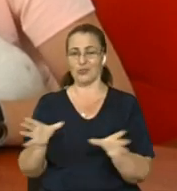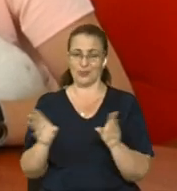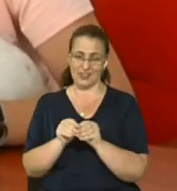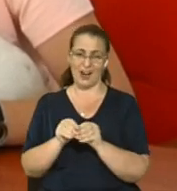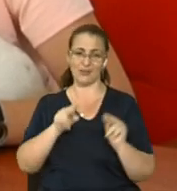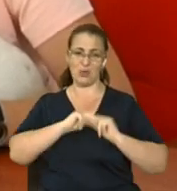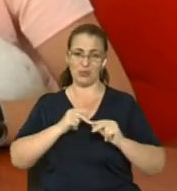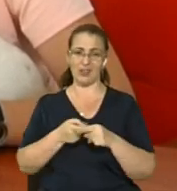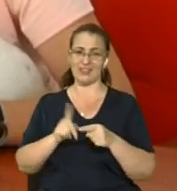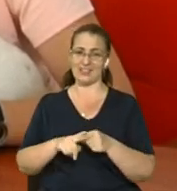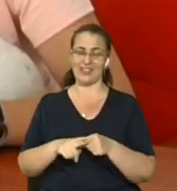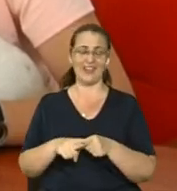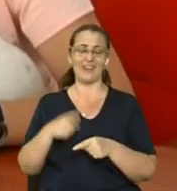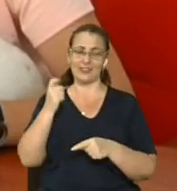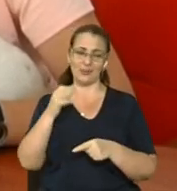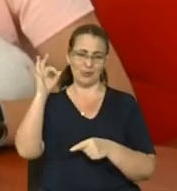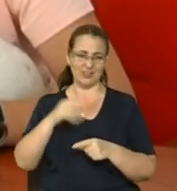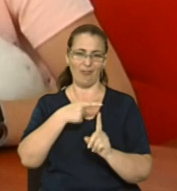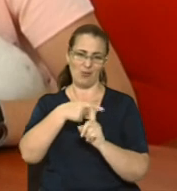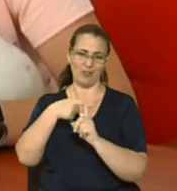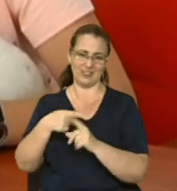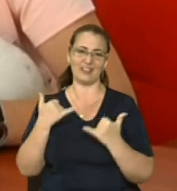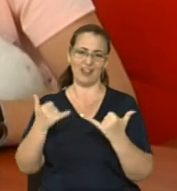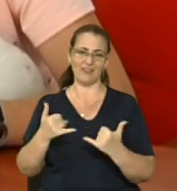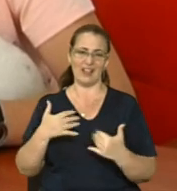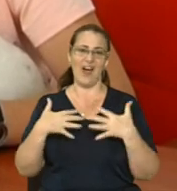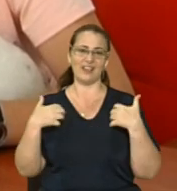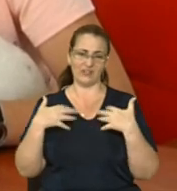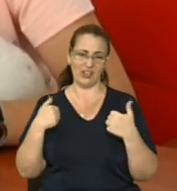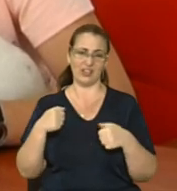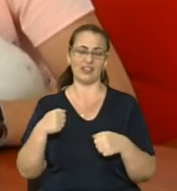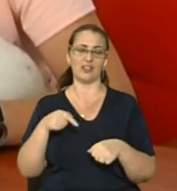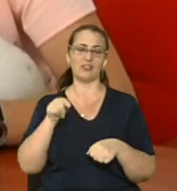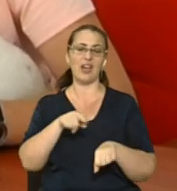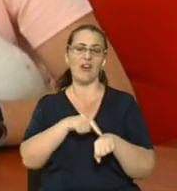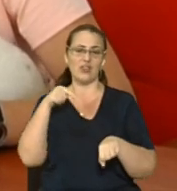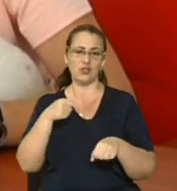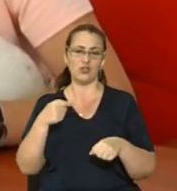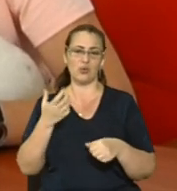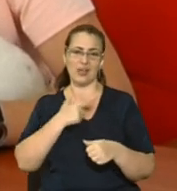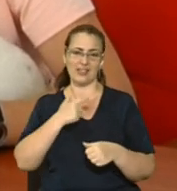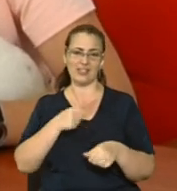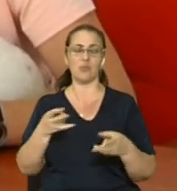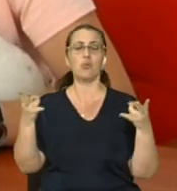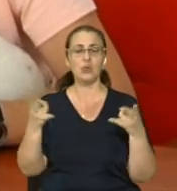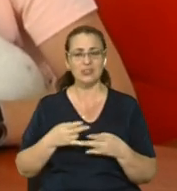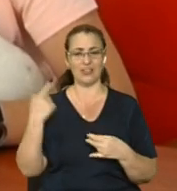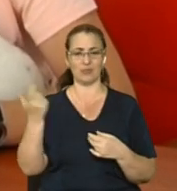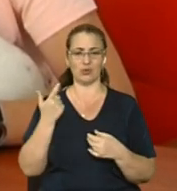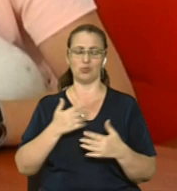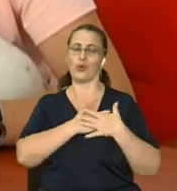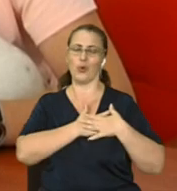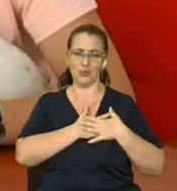попрацювати, це однозначно позитив буде і для тварини. Вона відчує себе ще більше потрібною своєму господарю, ще більше